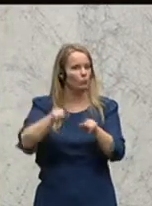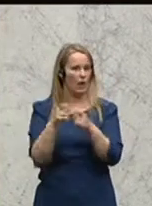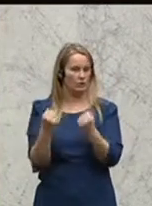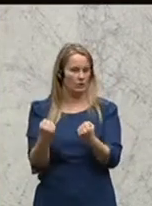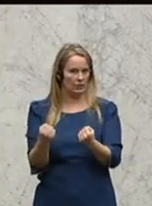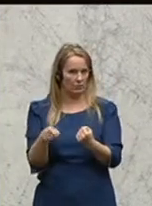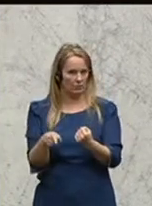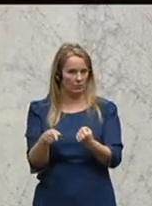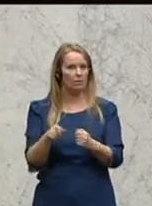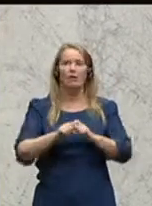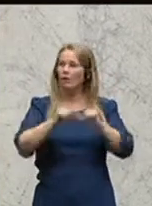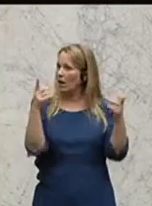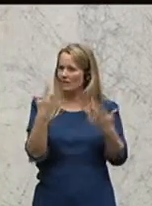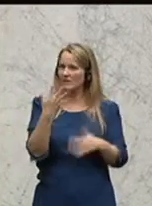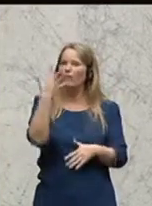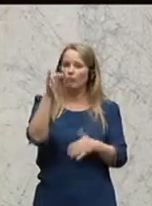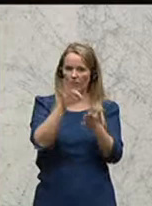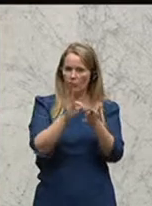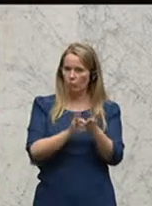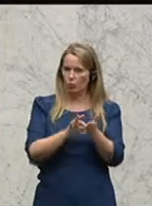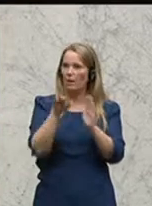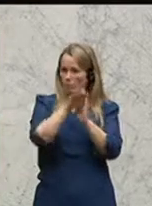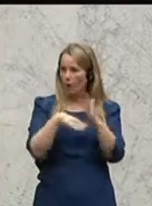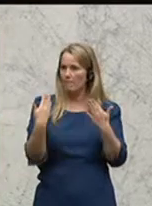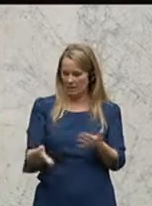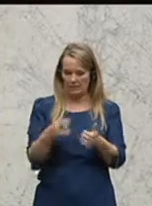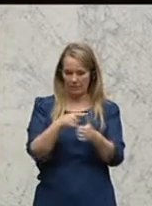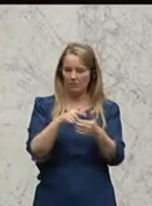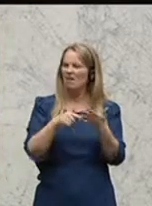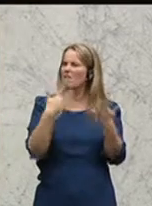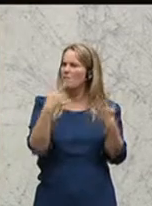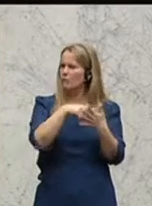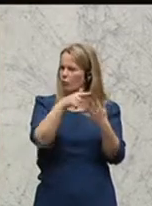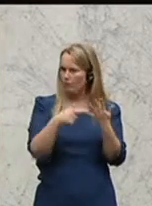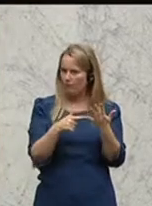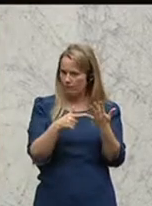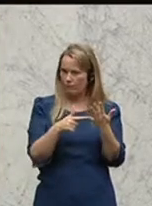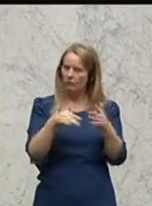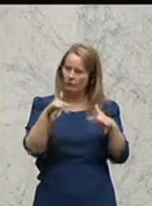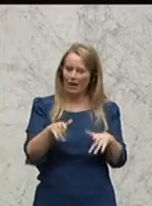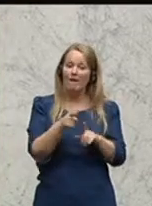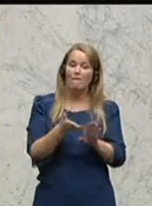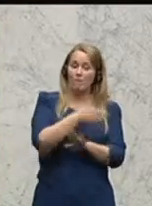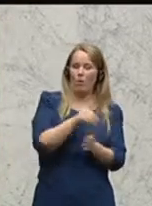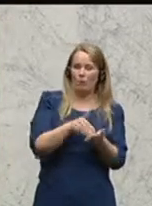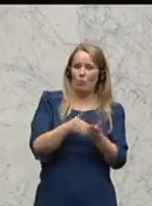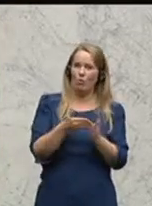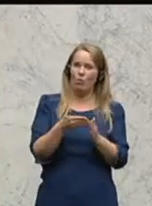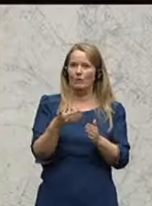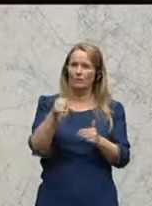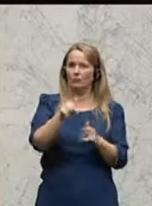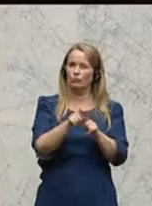Dies lässt sich mit einem klaren Fünf-Punkte-Programm umsetzen. Ein Fünf-Punkte-Programm, dem ich eine Präambel voransetzen möchte.